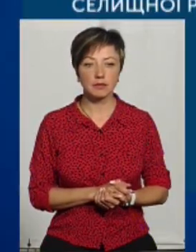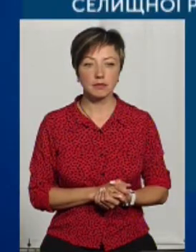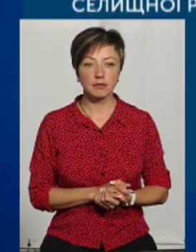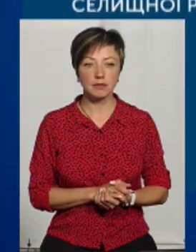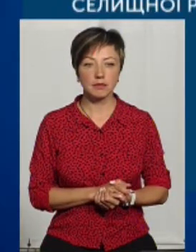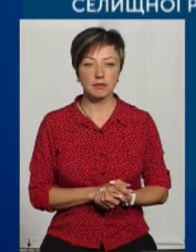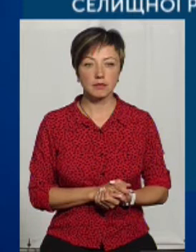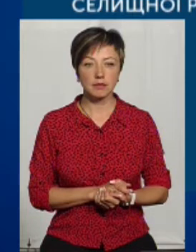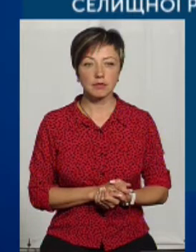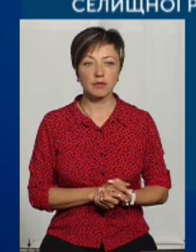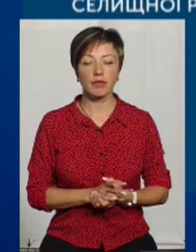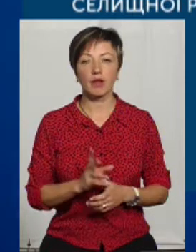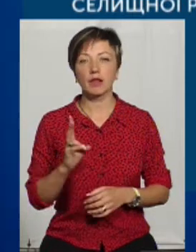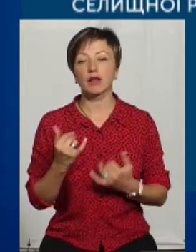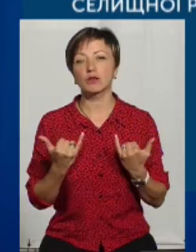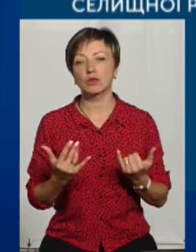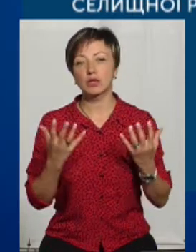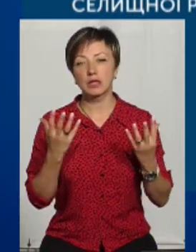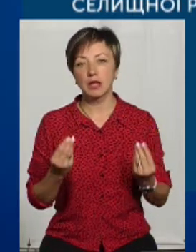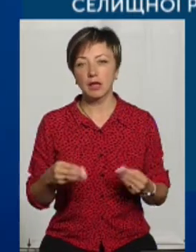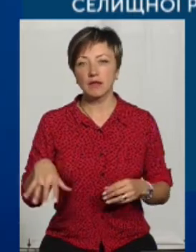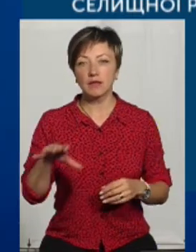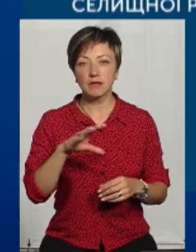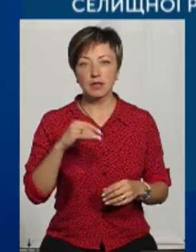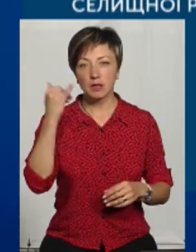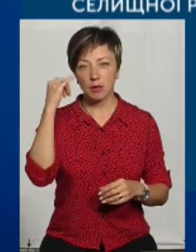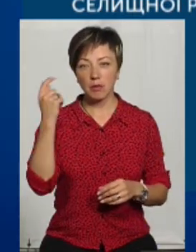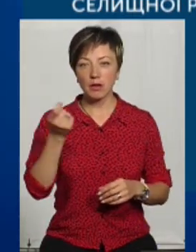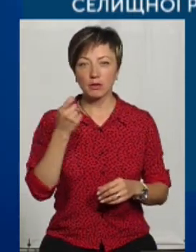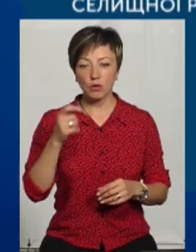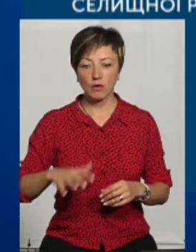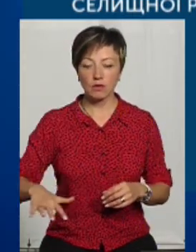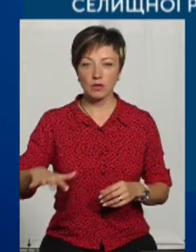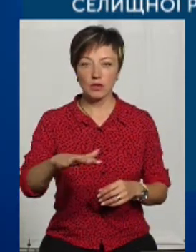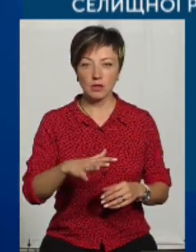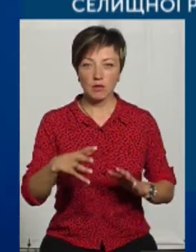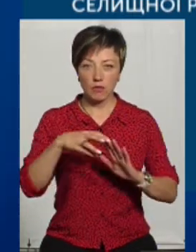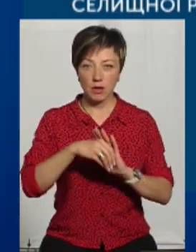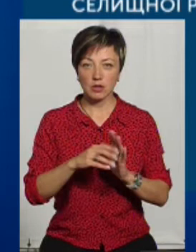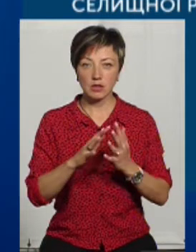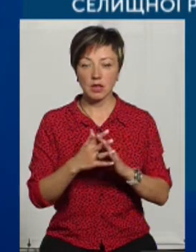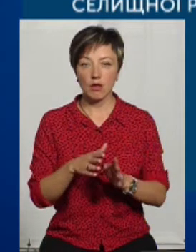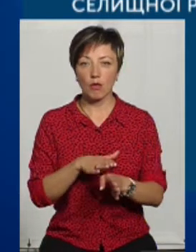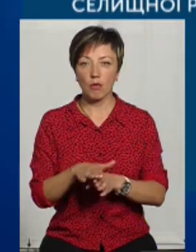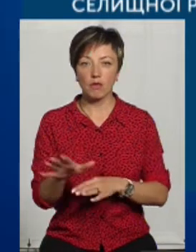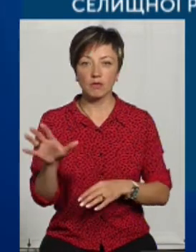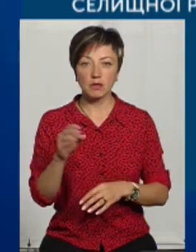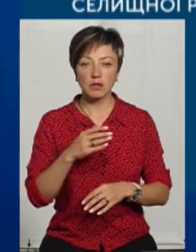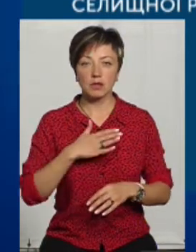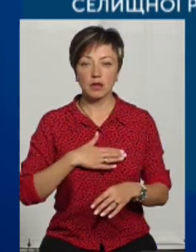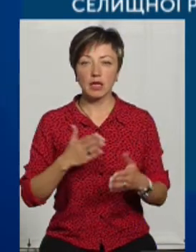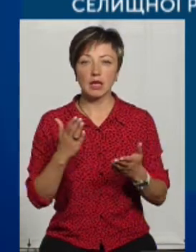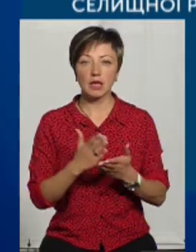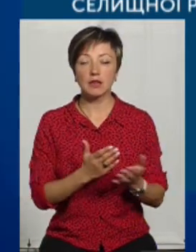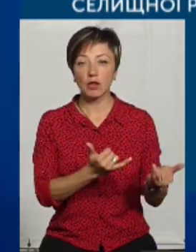На сьогоднішній день ті пасовища, що розташовані в межах населеного пункту, повністю всі задоволені, є рішення.